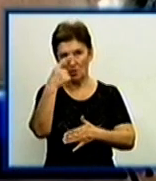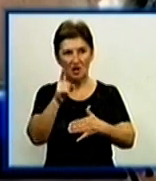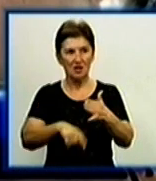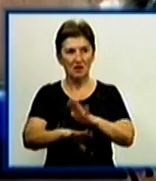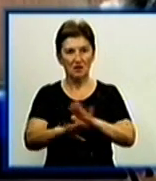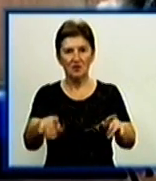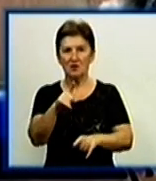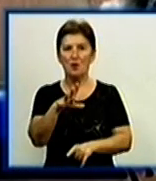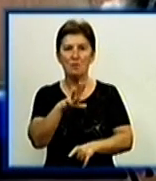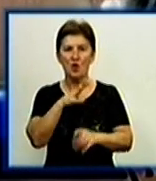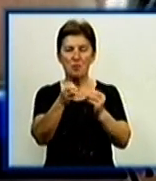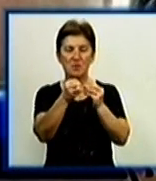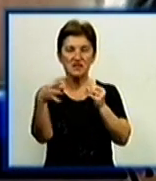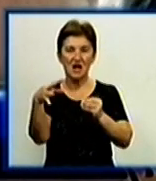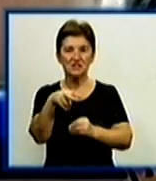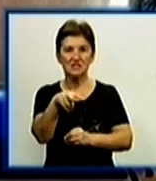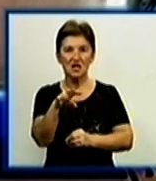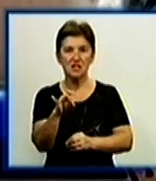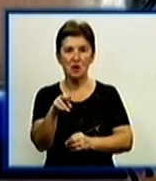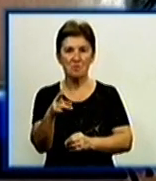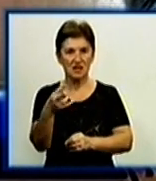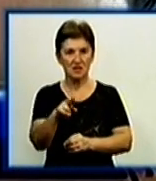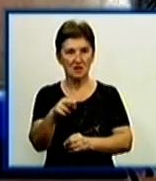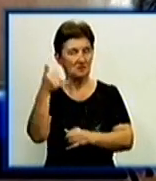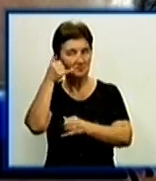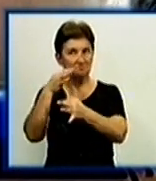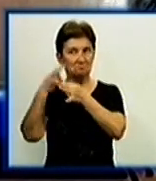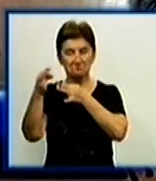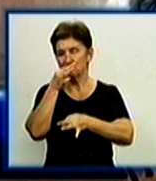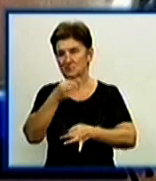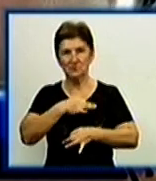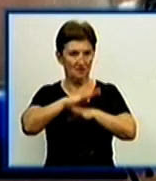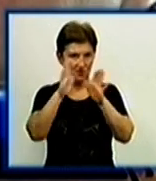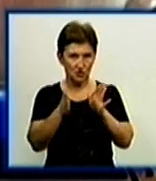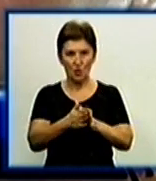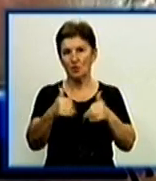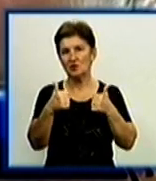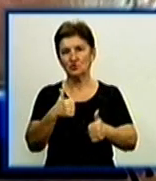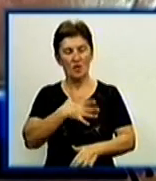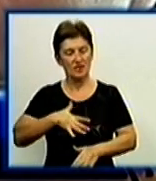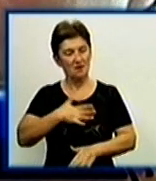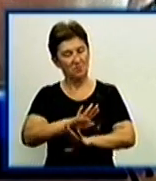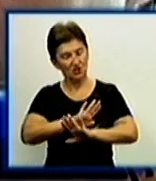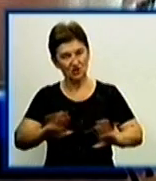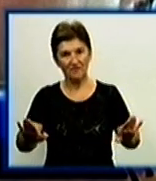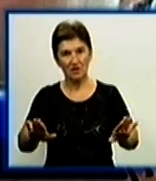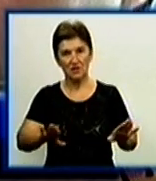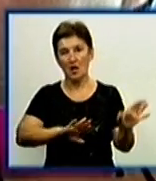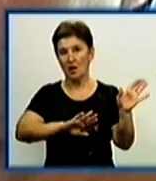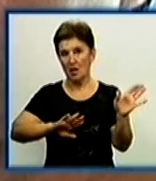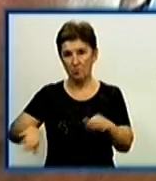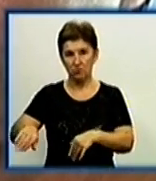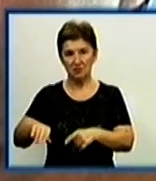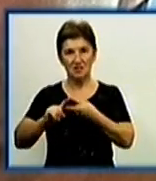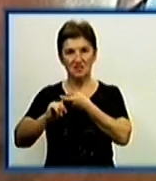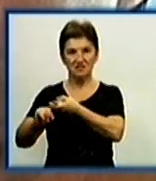було 15 липня. Він сказав, що в мене все добре, не переживайте. Після того зв'язка в мене з